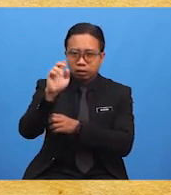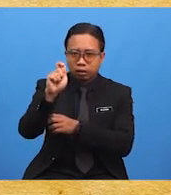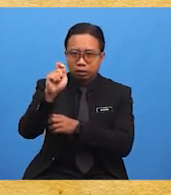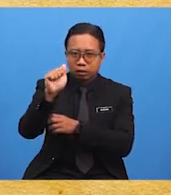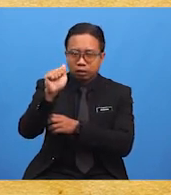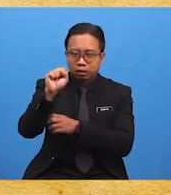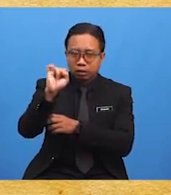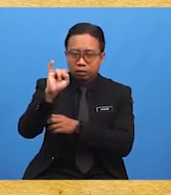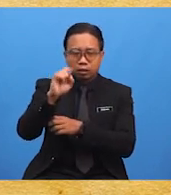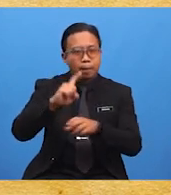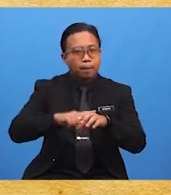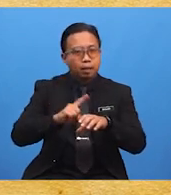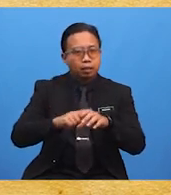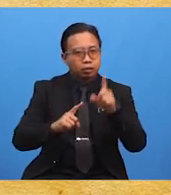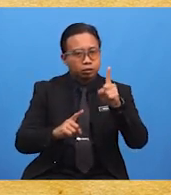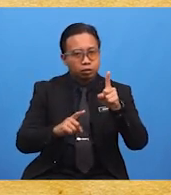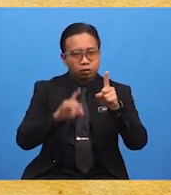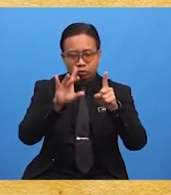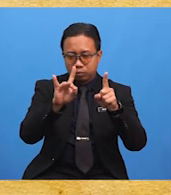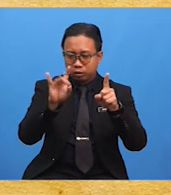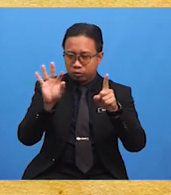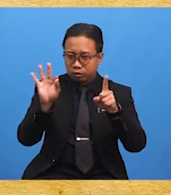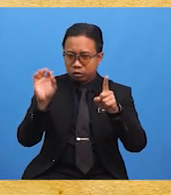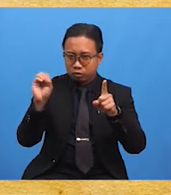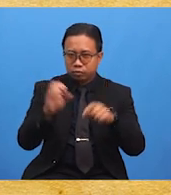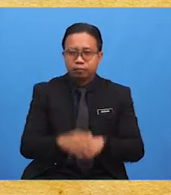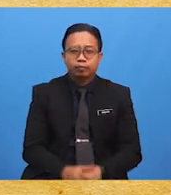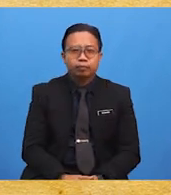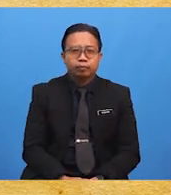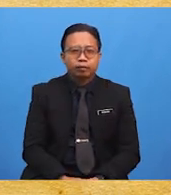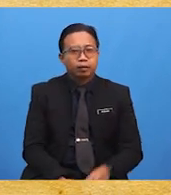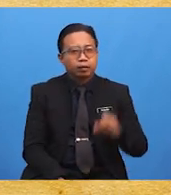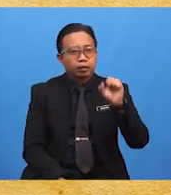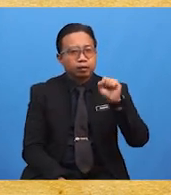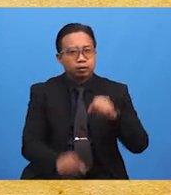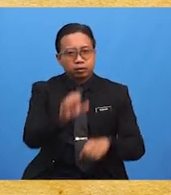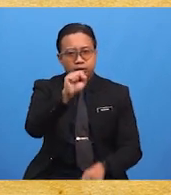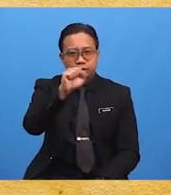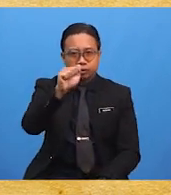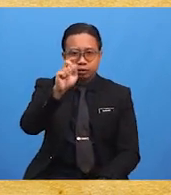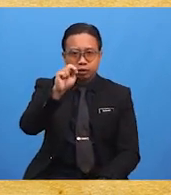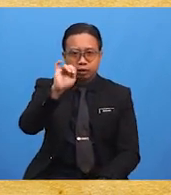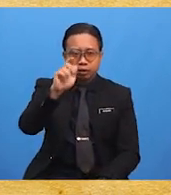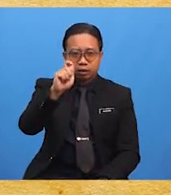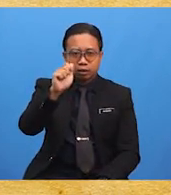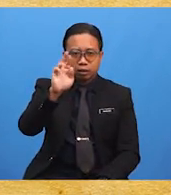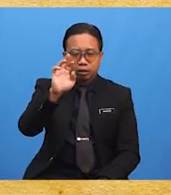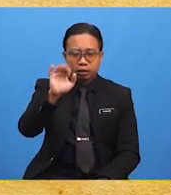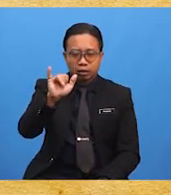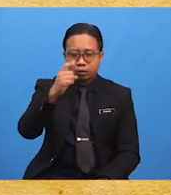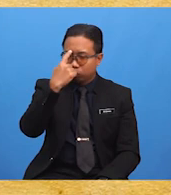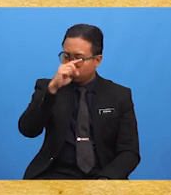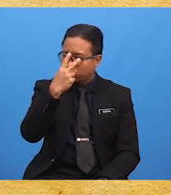Pada tahun 1890-an, sanitary board telah ditubuhkan untuk mengawasi